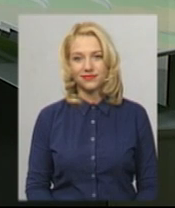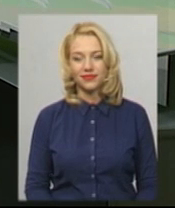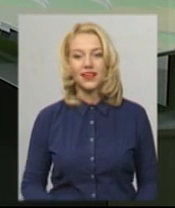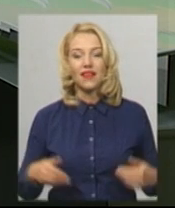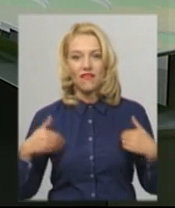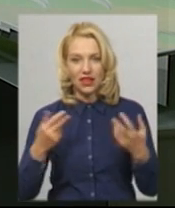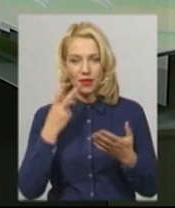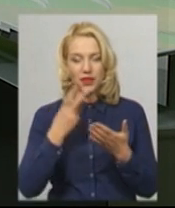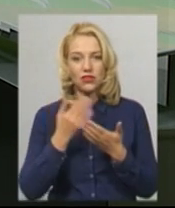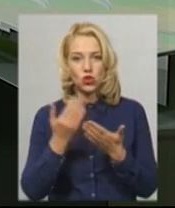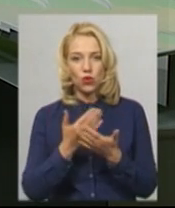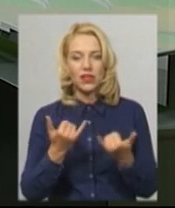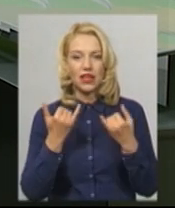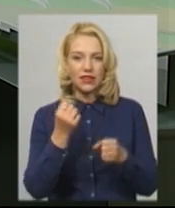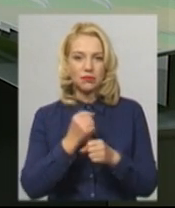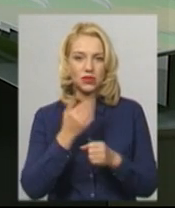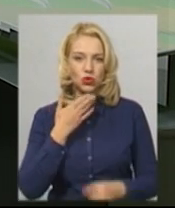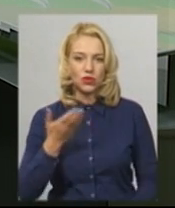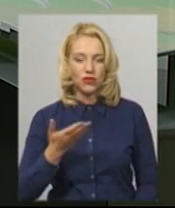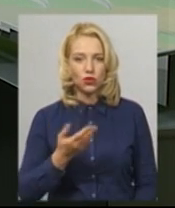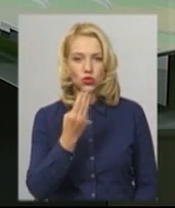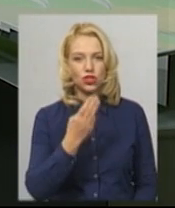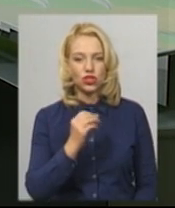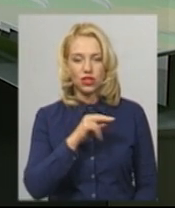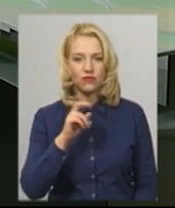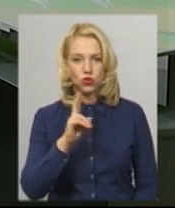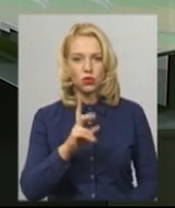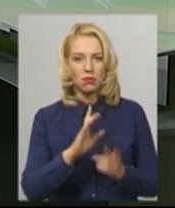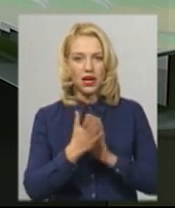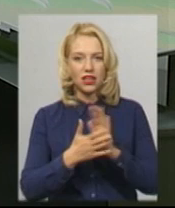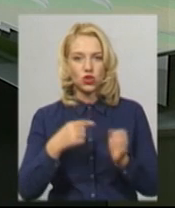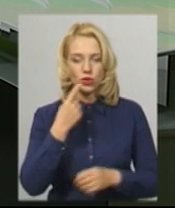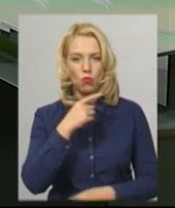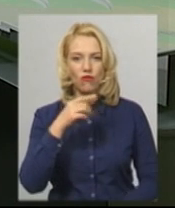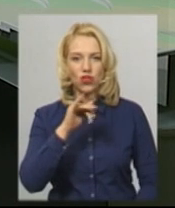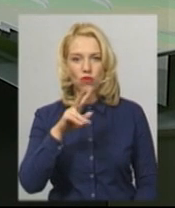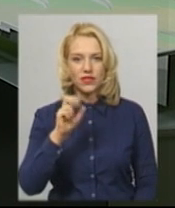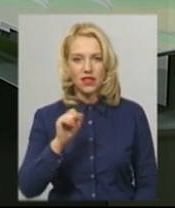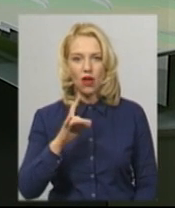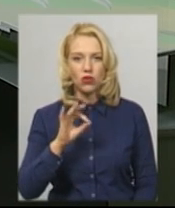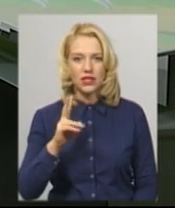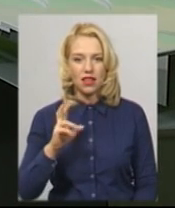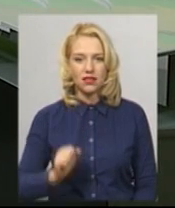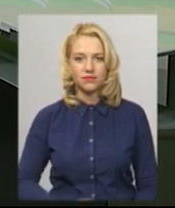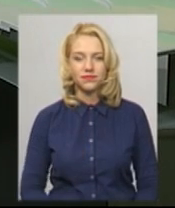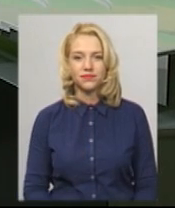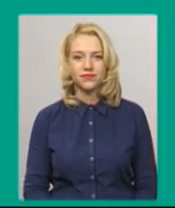Вітаю в ефірі новини. У студії для вас працює ведуча Катерина Шевчук. На жест умову перекладає Оксана Рибак. Далі ви побачите.